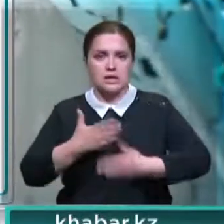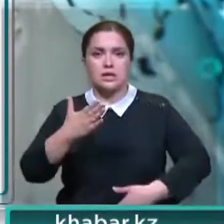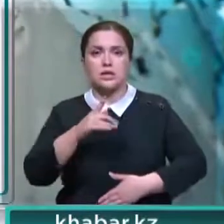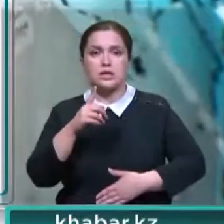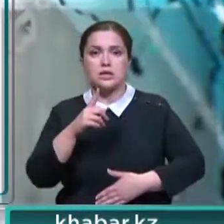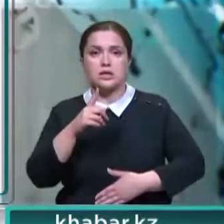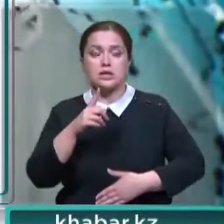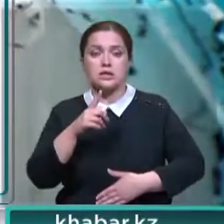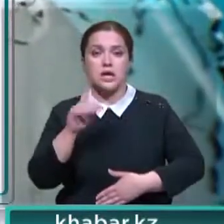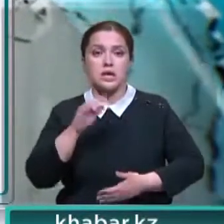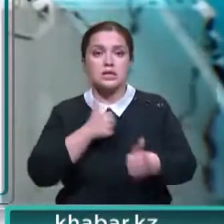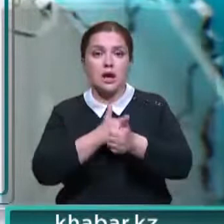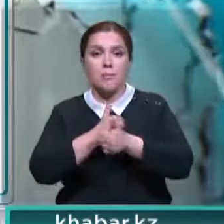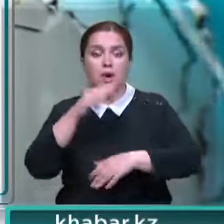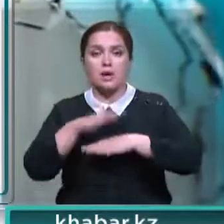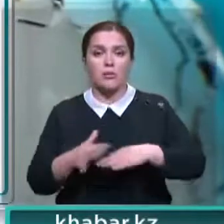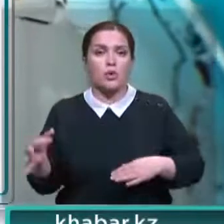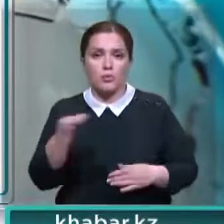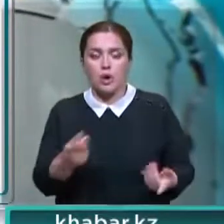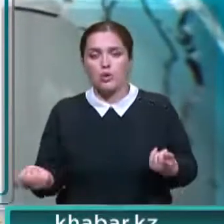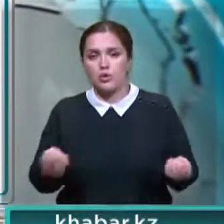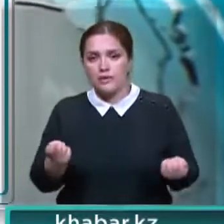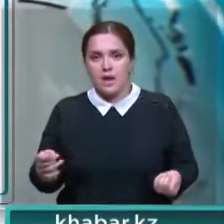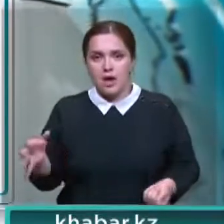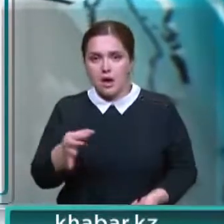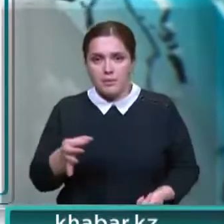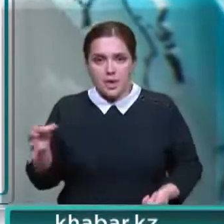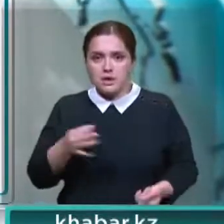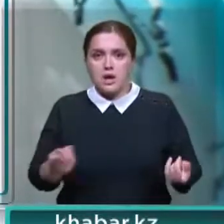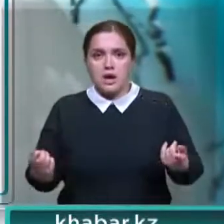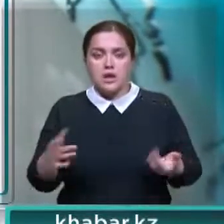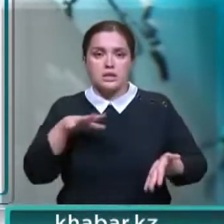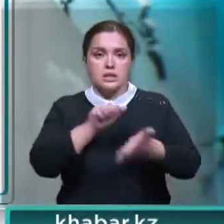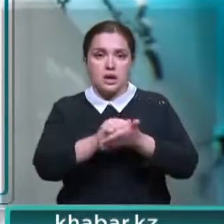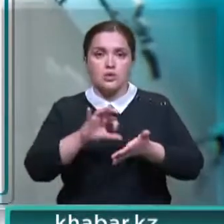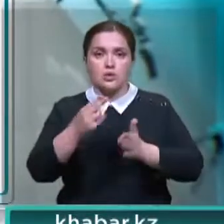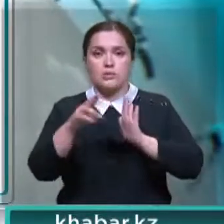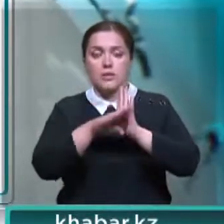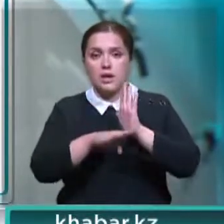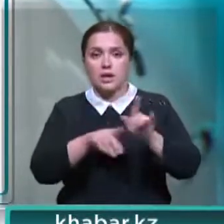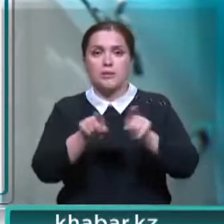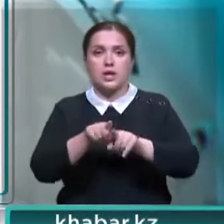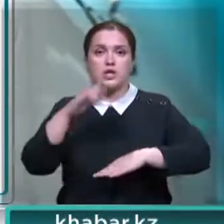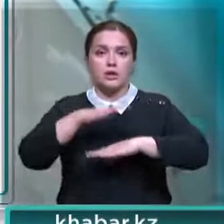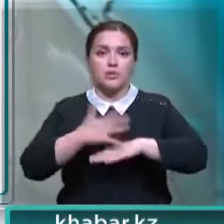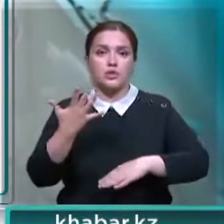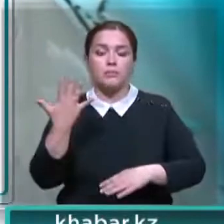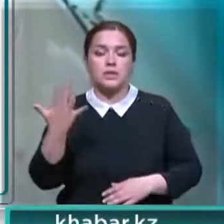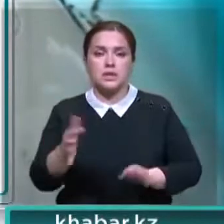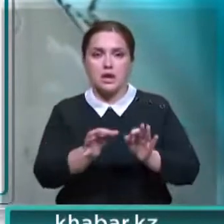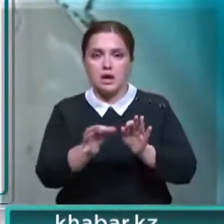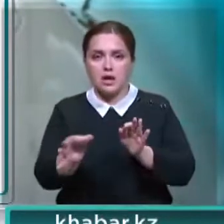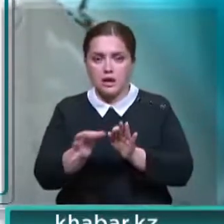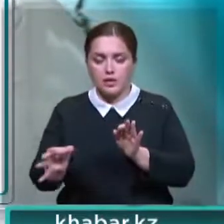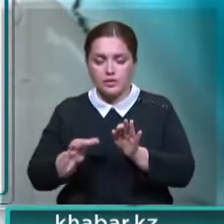наказания. Среди них зам Акима области, руководитель областного управления координацией занятости и социальных программ, а также Акима ещё пяти